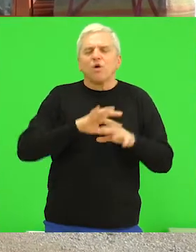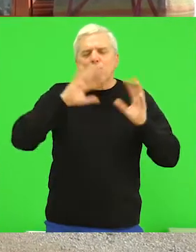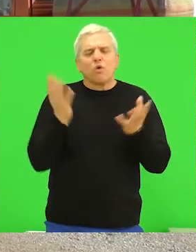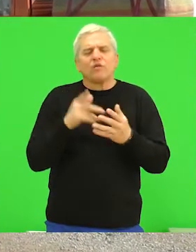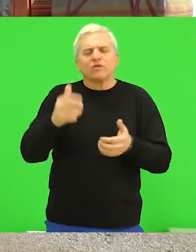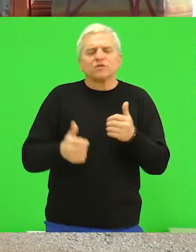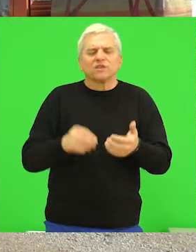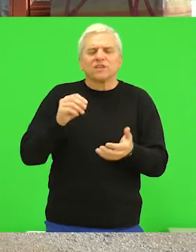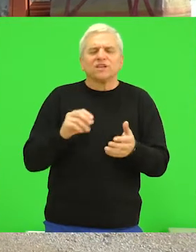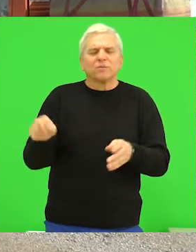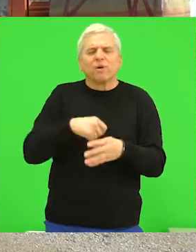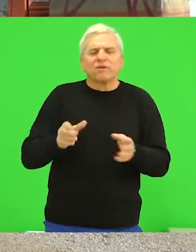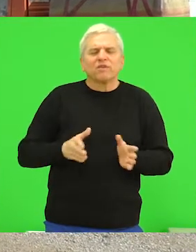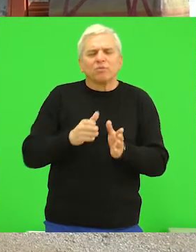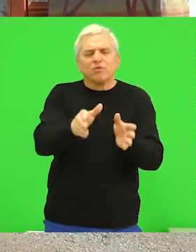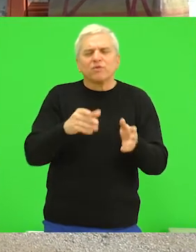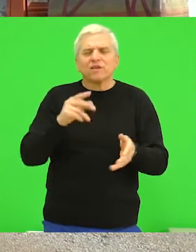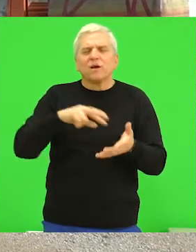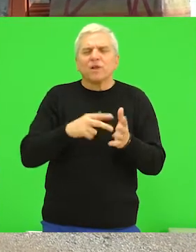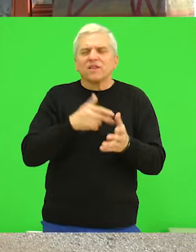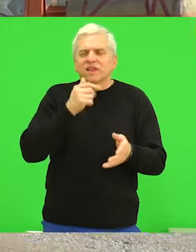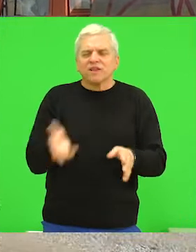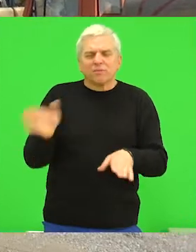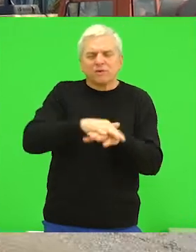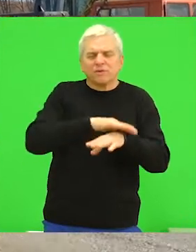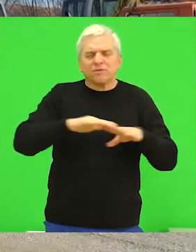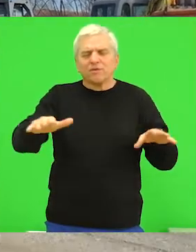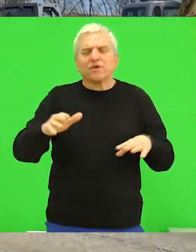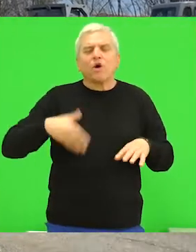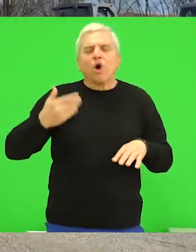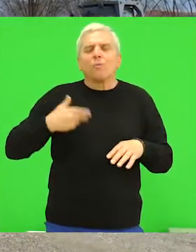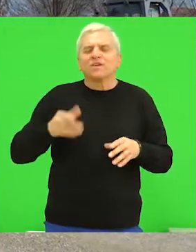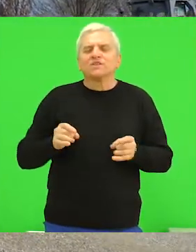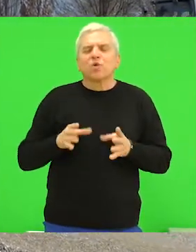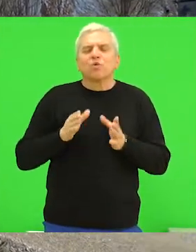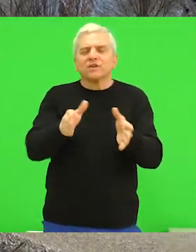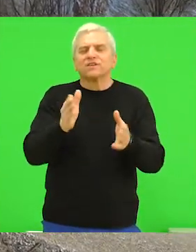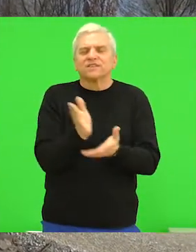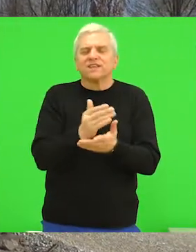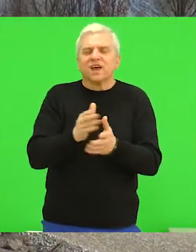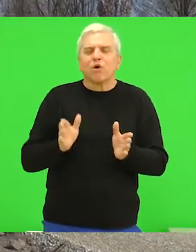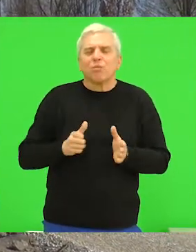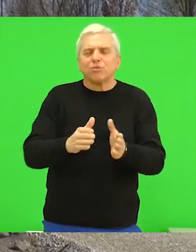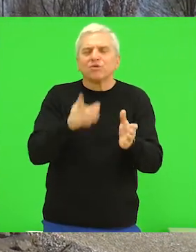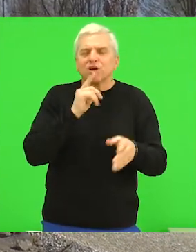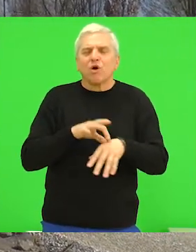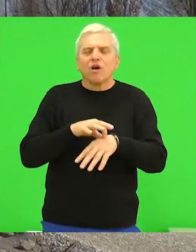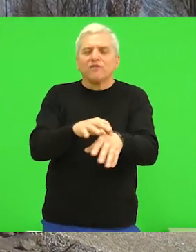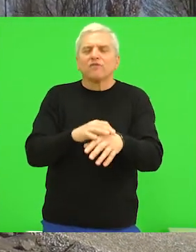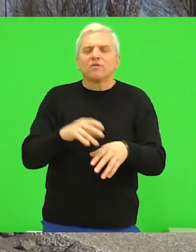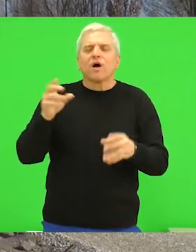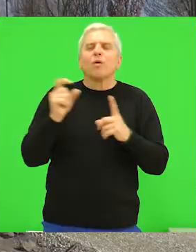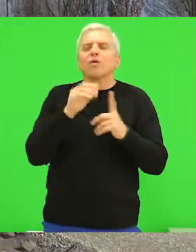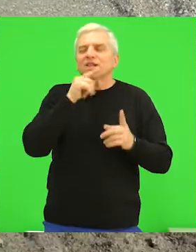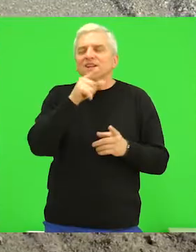uređenja atarskih puteva planirano je i preslačenje puta u Omladinskoj ulici i deonice koja vodi ka